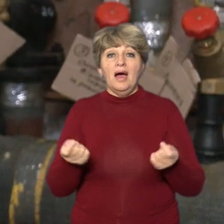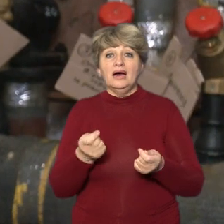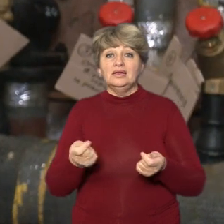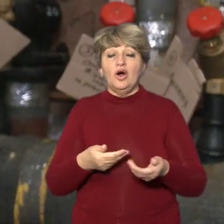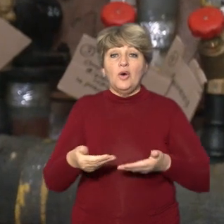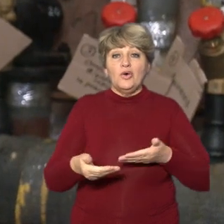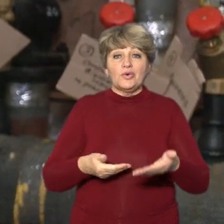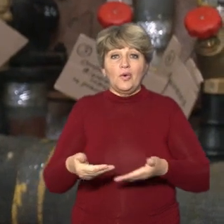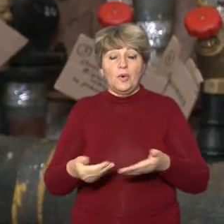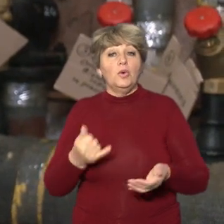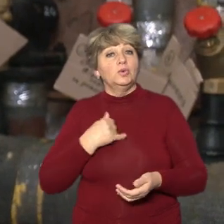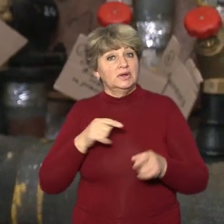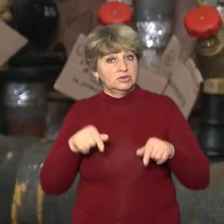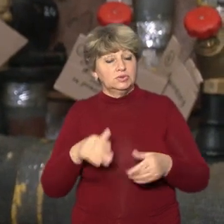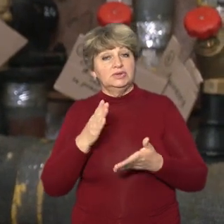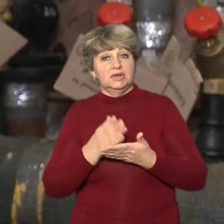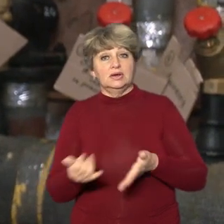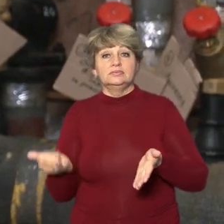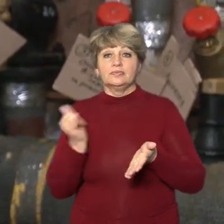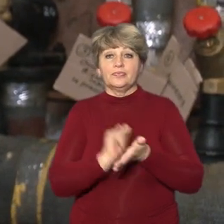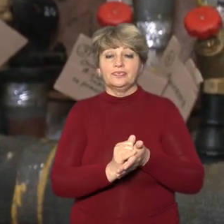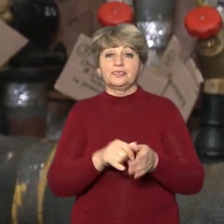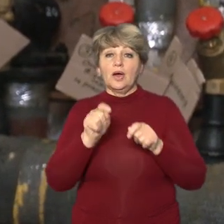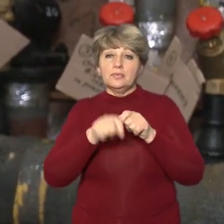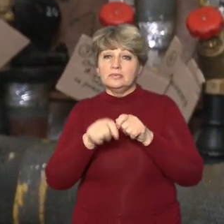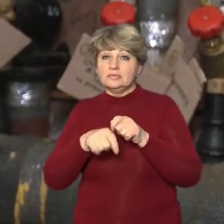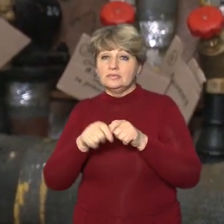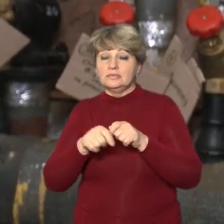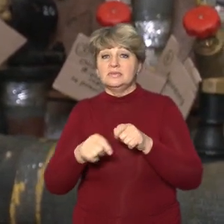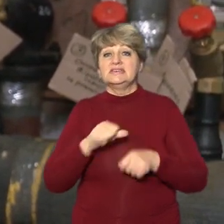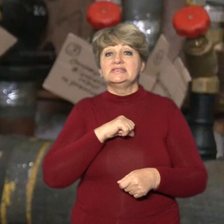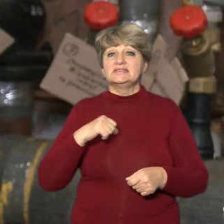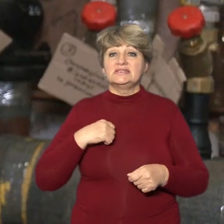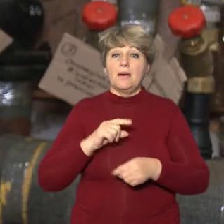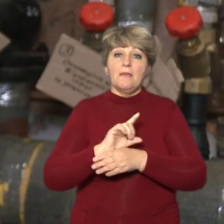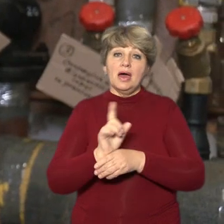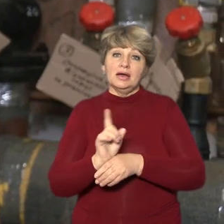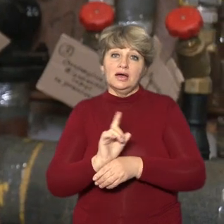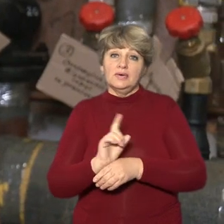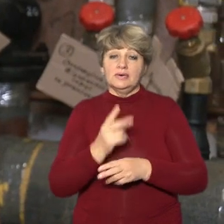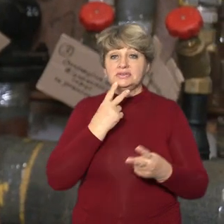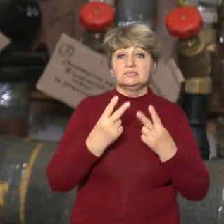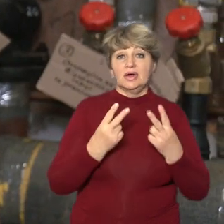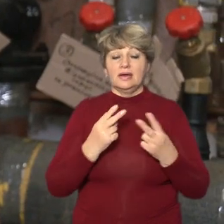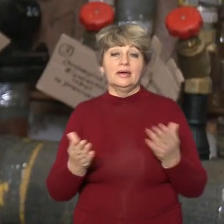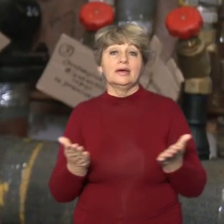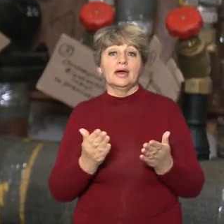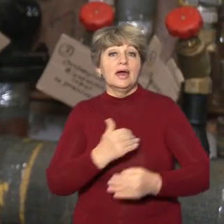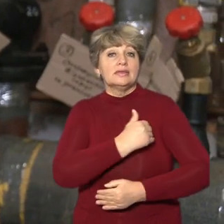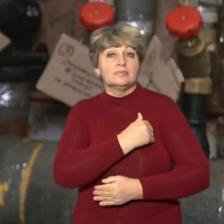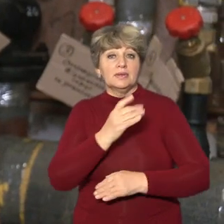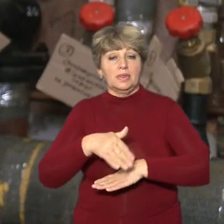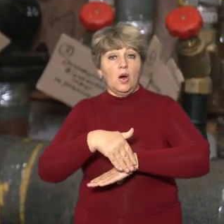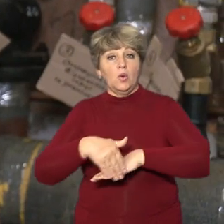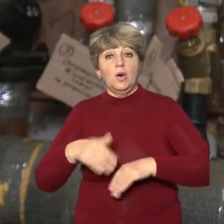тут контролер стоїть, він регулює сам, в залежності від температури на вулиці,